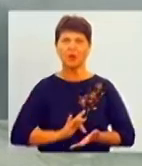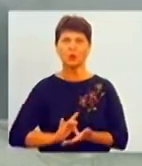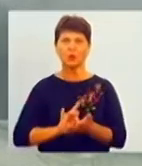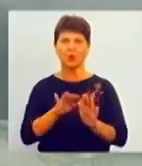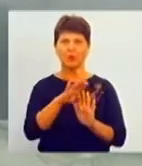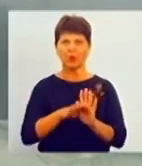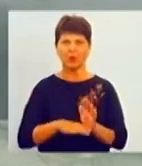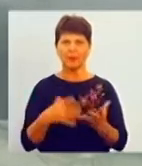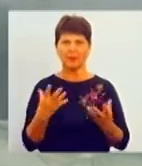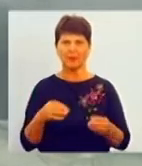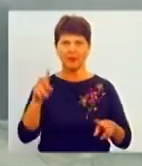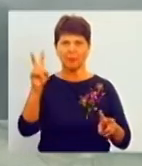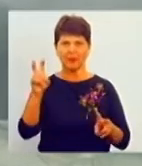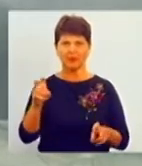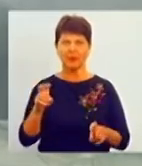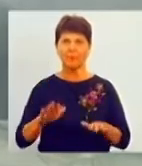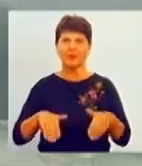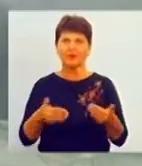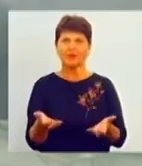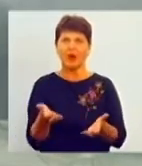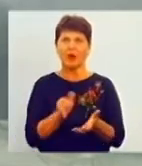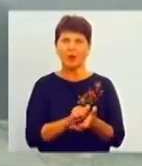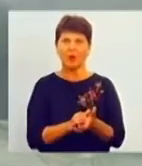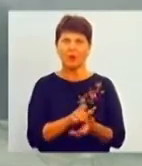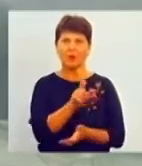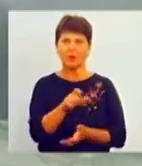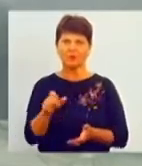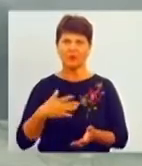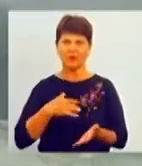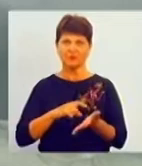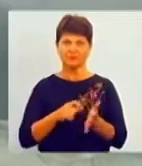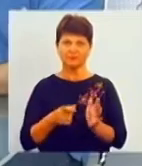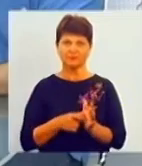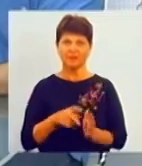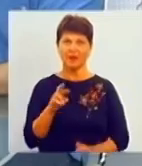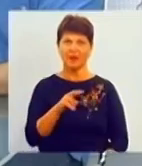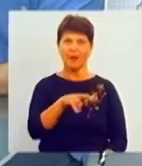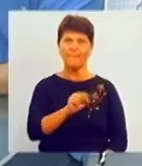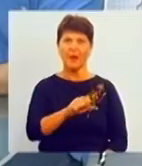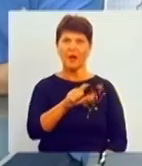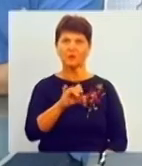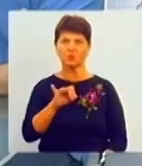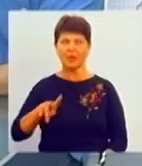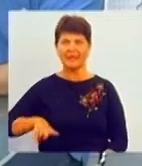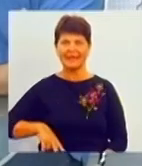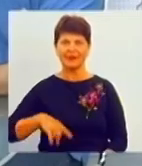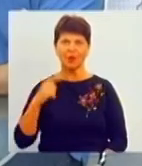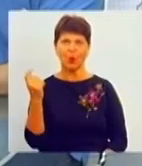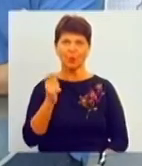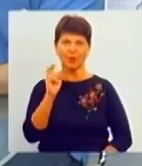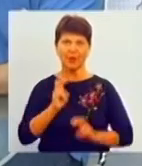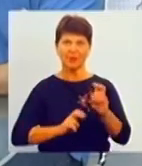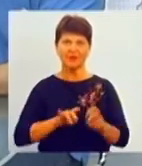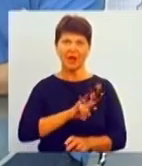«Тема дня». Я задоволенням представляю гостей, які прийшли сьогодні до нашої студії. Це Ярослав Мазурець, директор комунального підприємства «Аеропорт